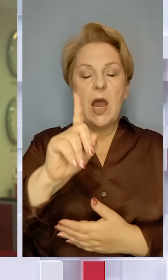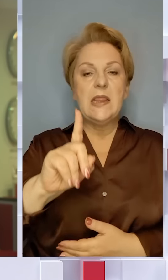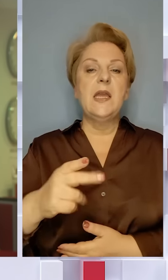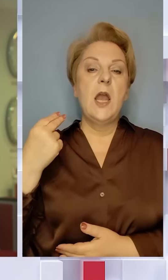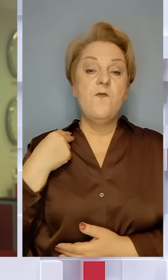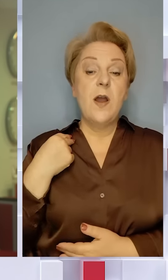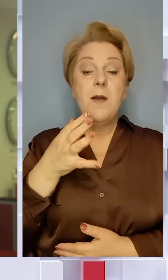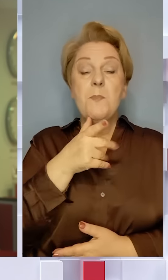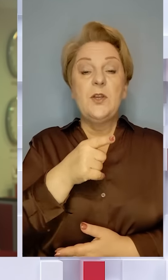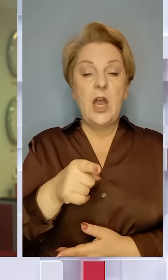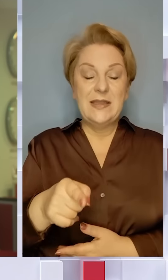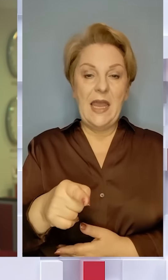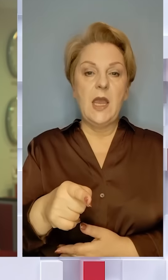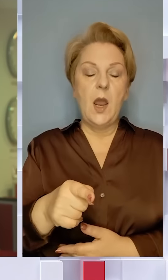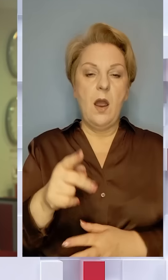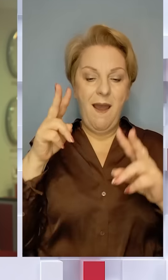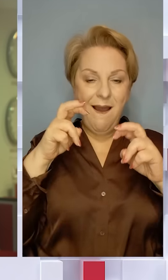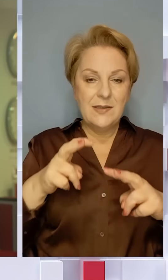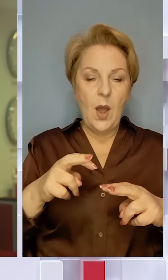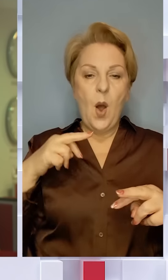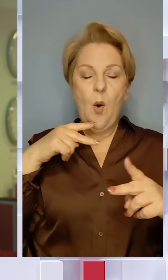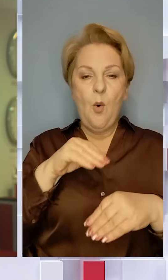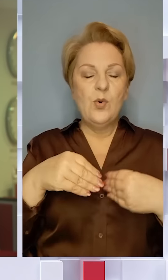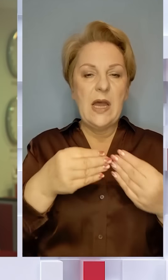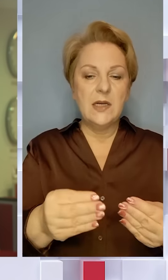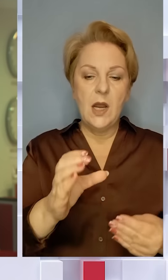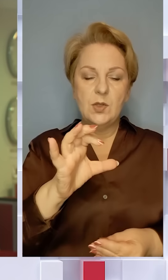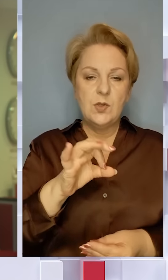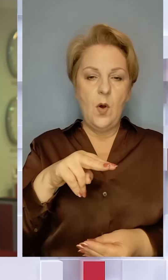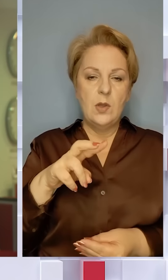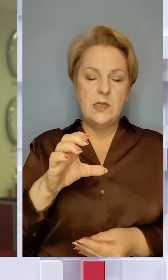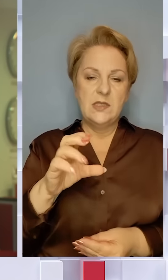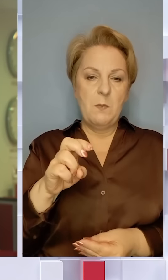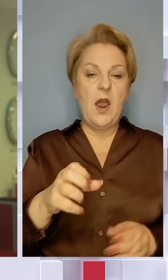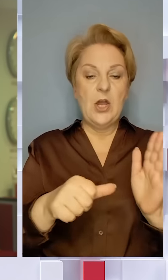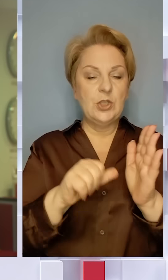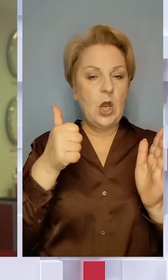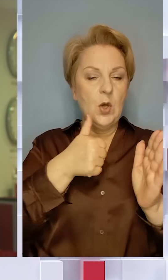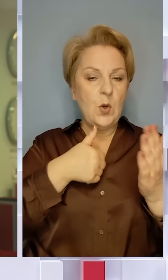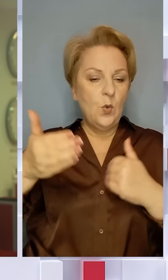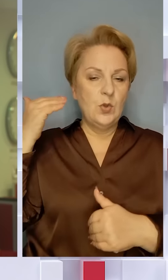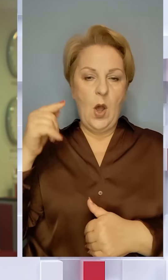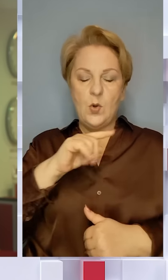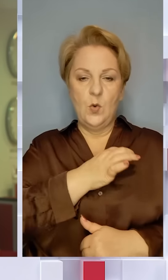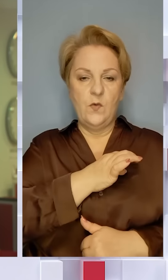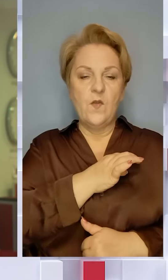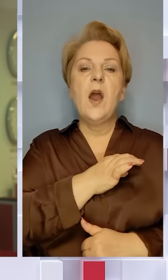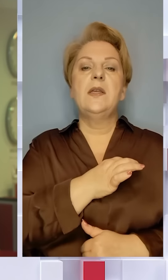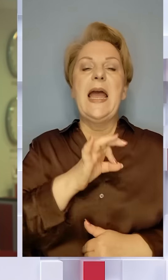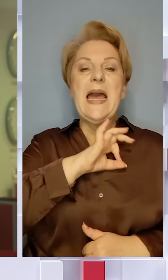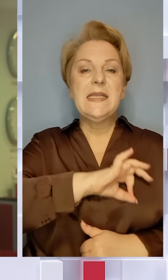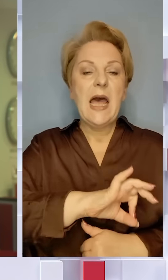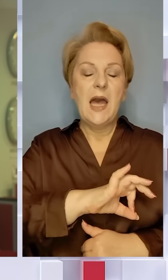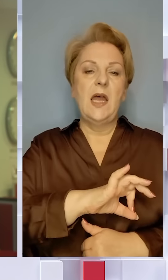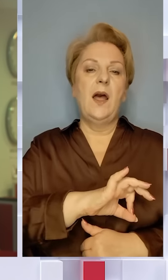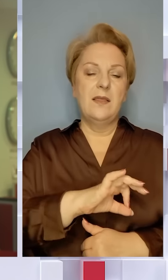Під час них аналізують отруєння у Солсбері, яке стало відомим на увесь світ. Шість років тому російські агенти застосували у містечку нервово-паралітичну